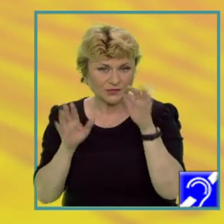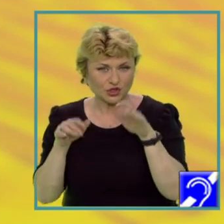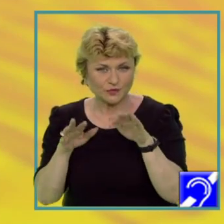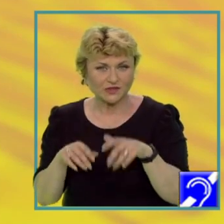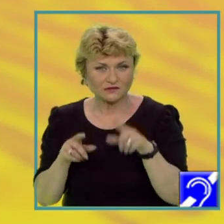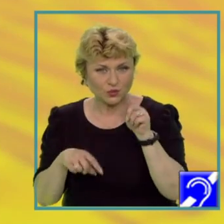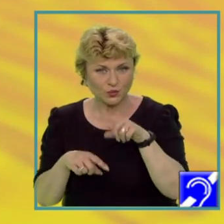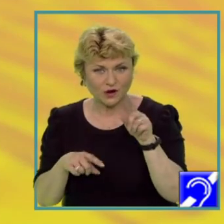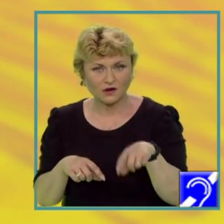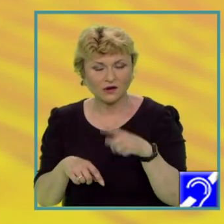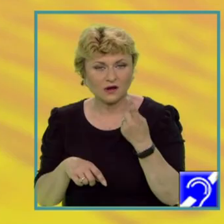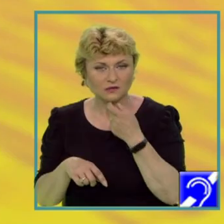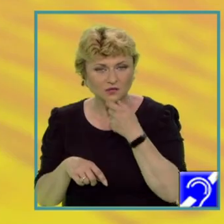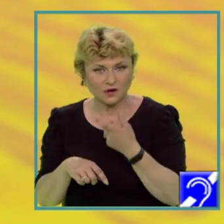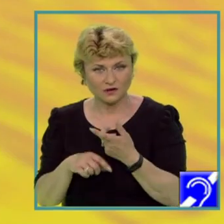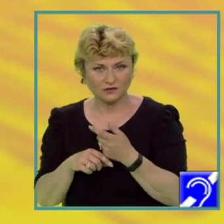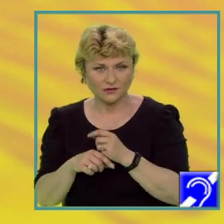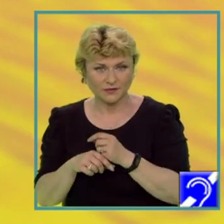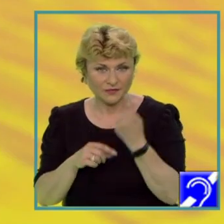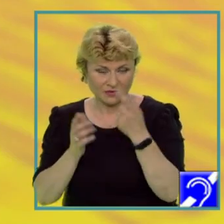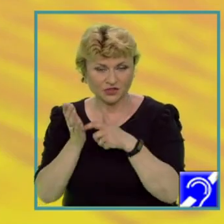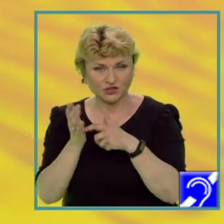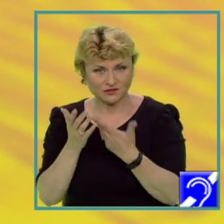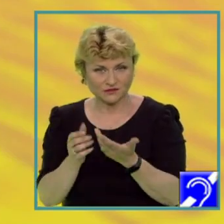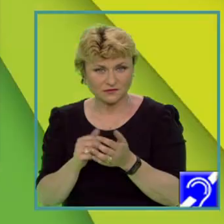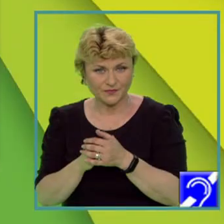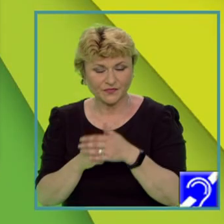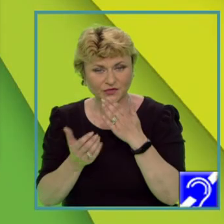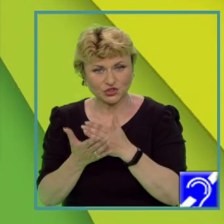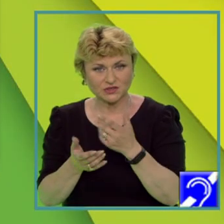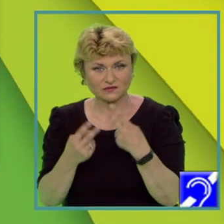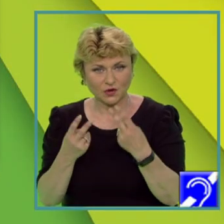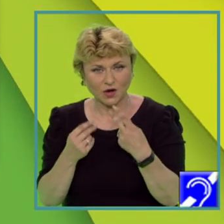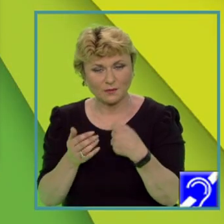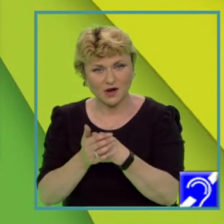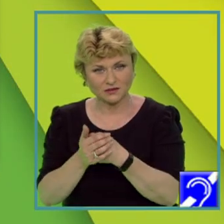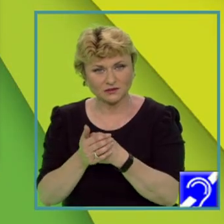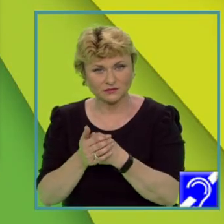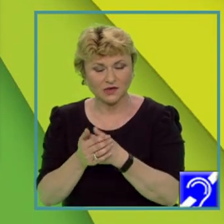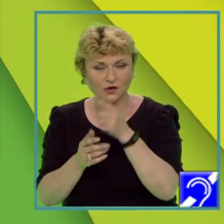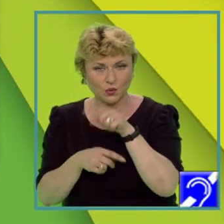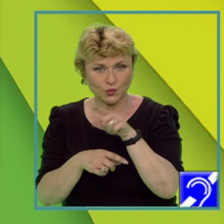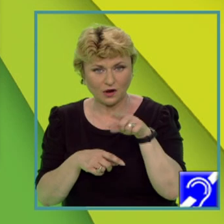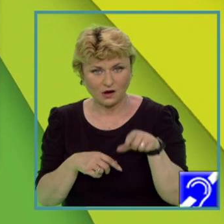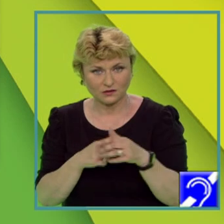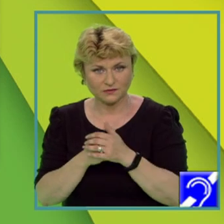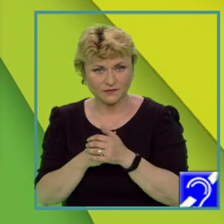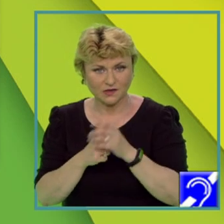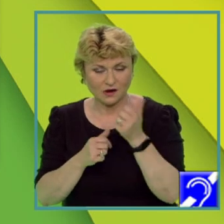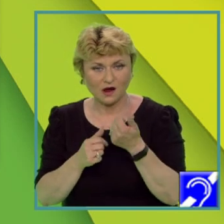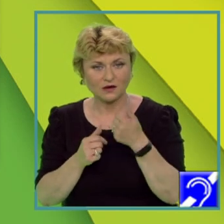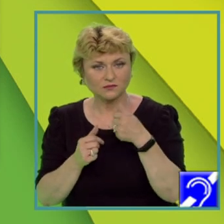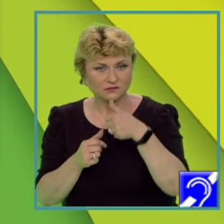multianuale la valeta. Prima cerință, precizați valoarea maximă lunară a